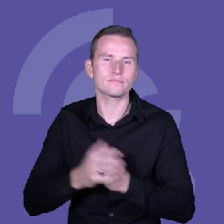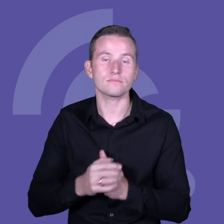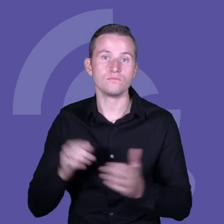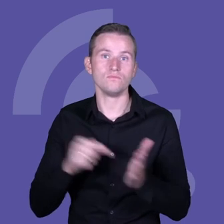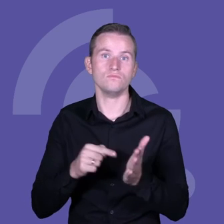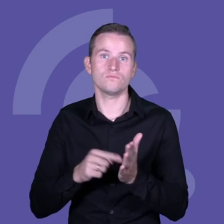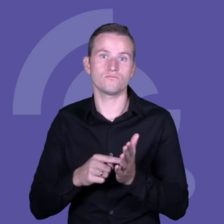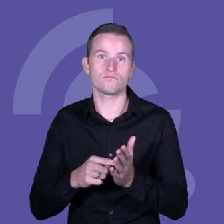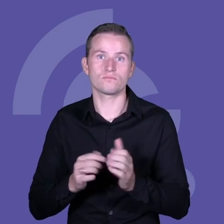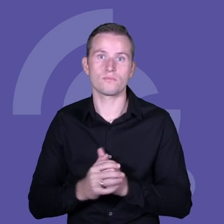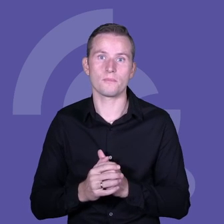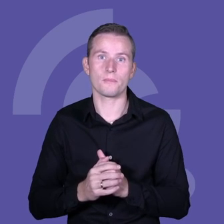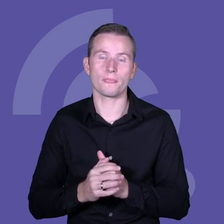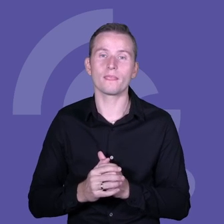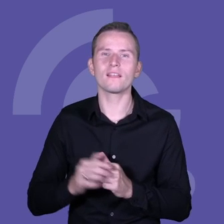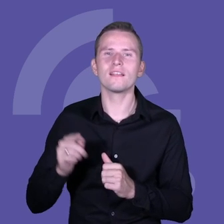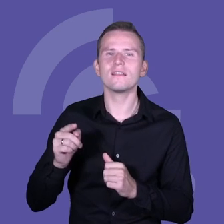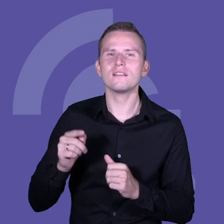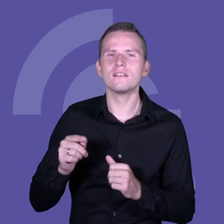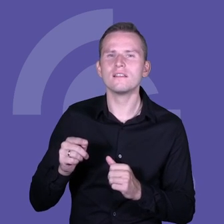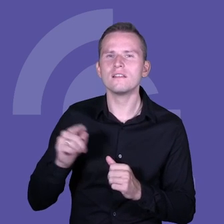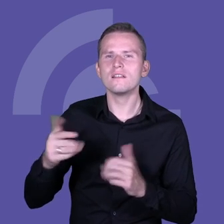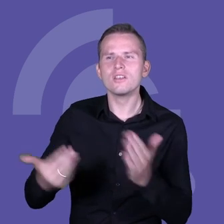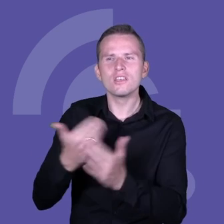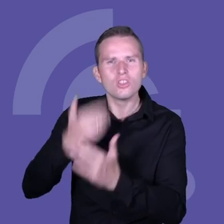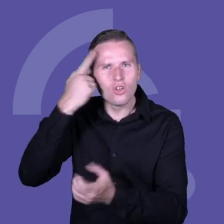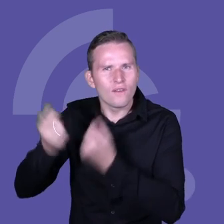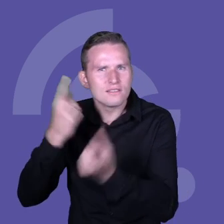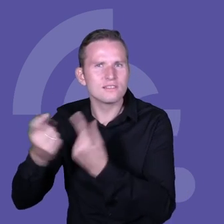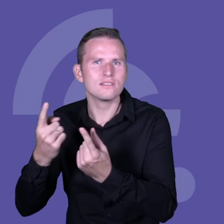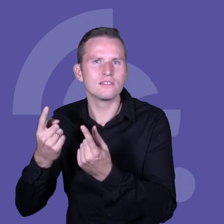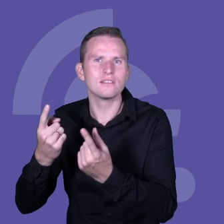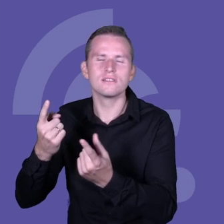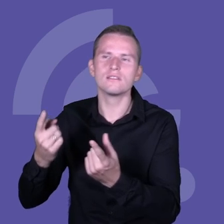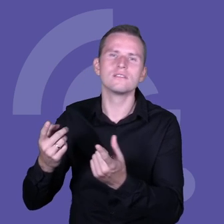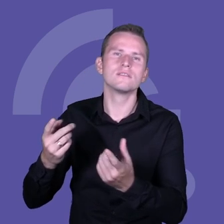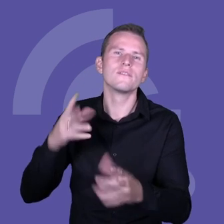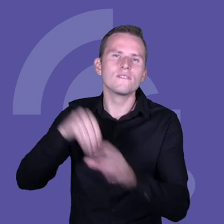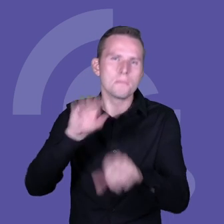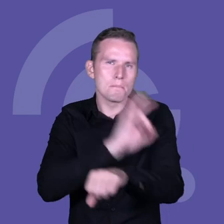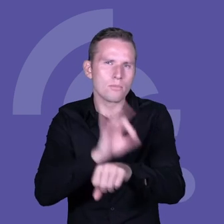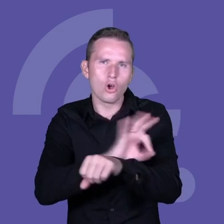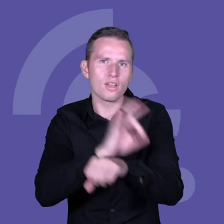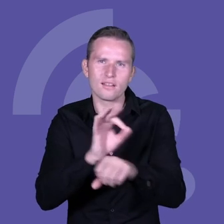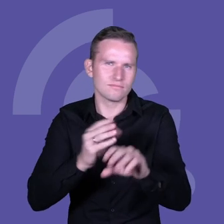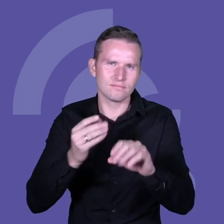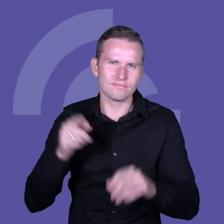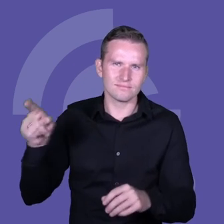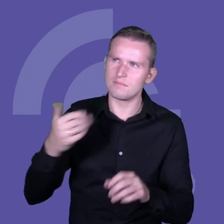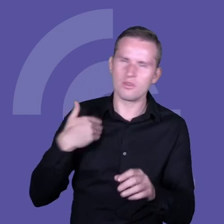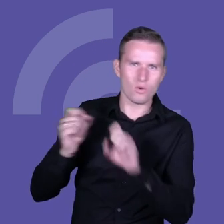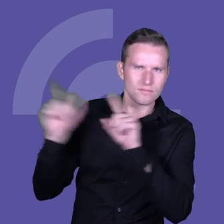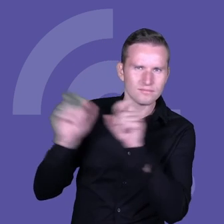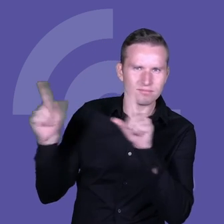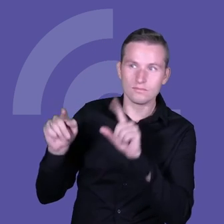wiązki kompetencji proinnowacyjnych, które w projekcie zostały wyróżnione, bardzo dużym stopniu